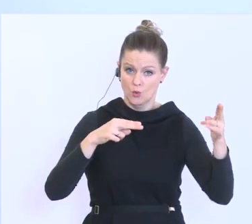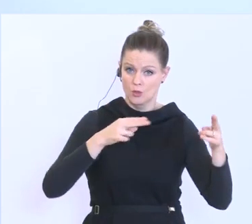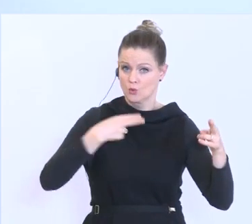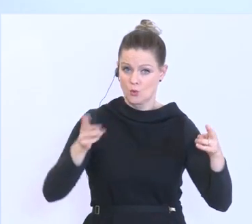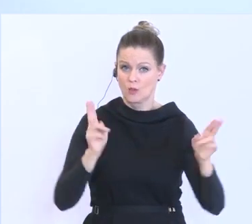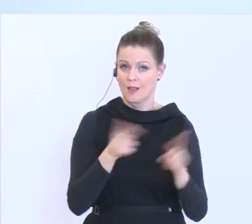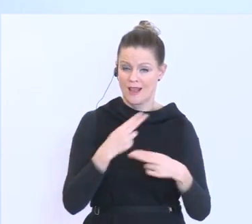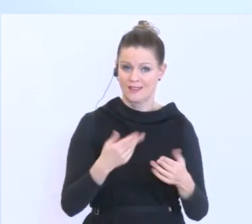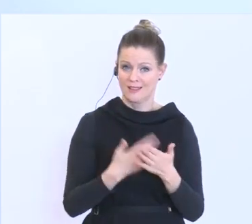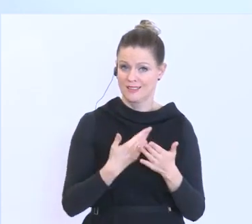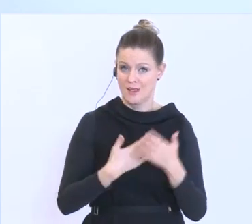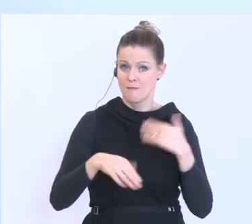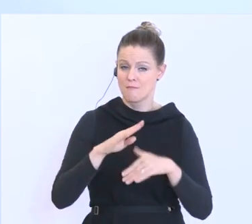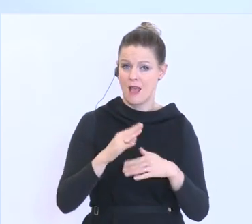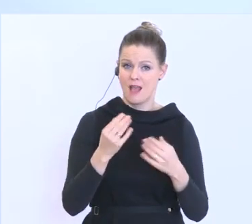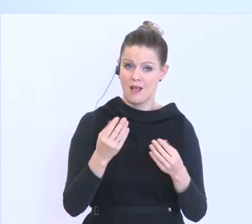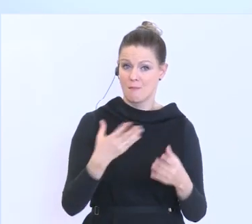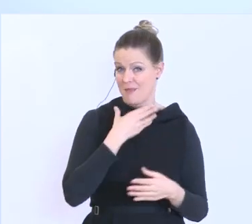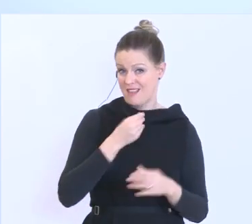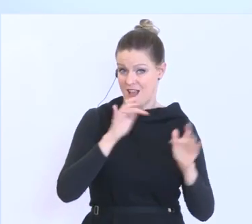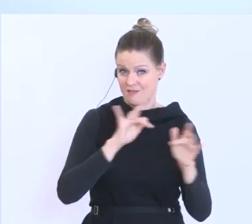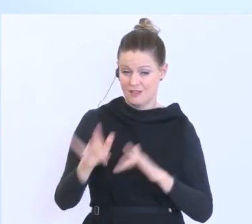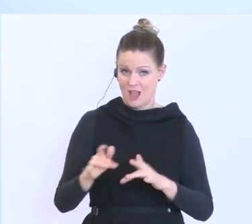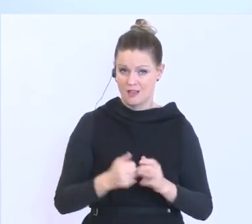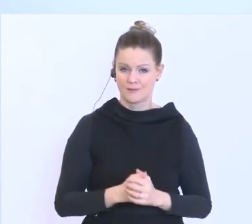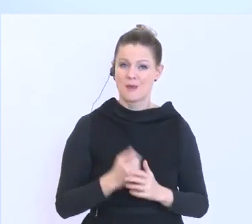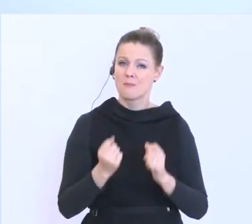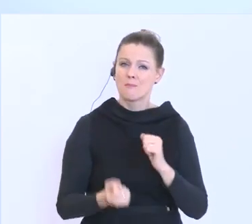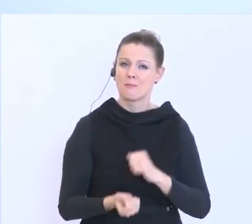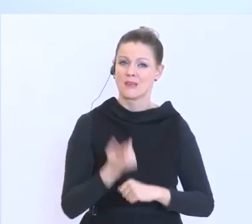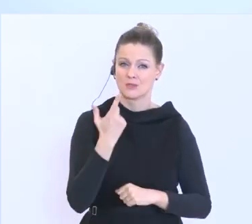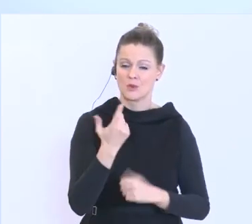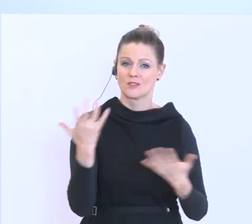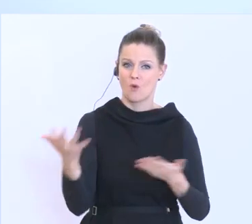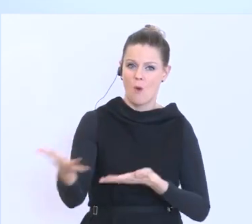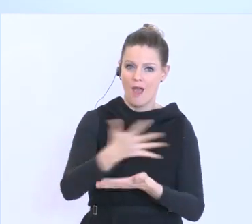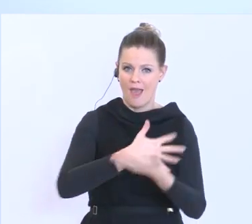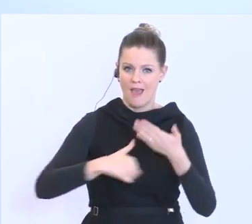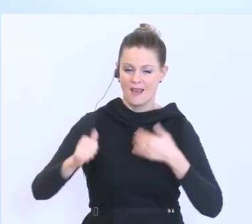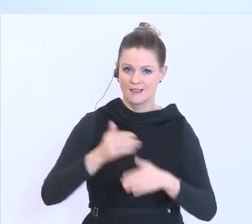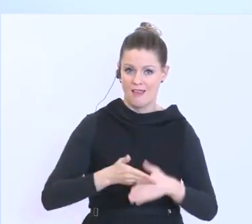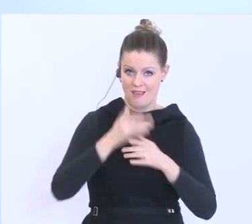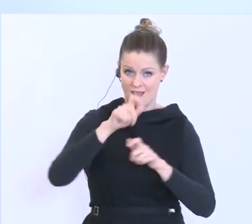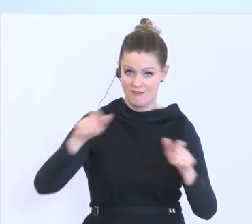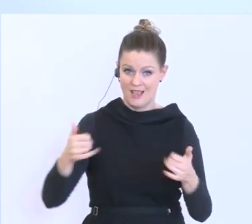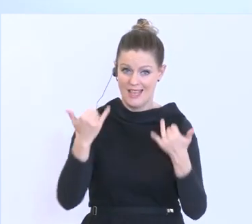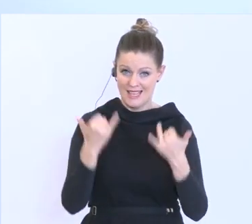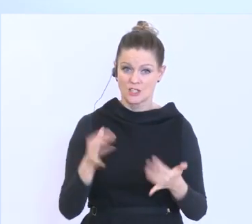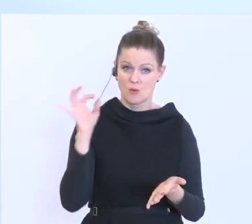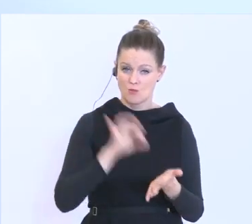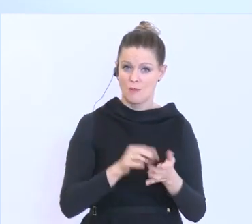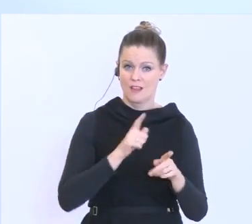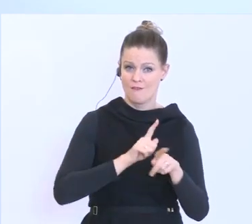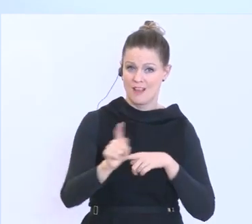verstärkten Bedarf. Wirklich brennend wird es im Bereich der Erntehilfe. Hier fehlen mittlerweile rund 5.000